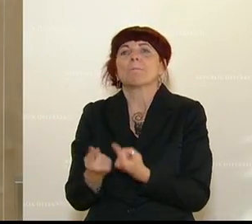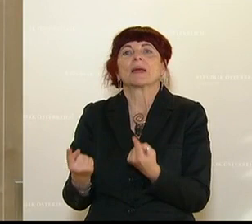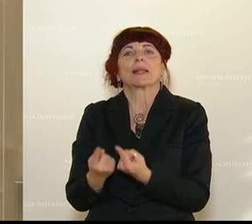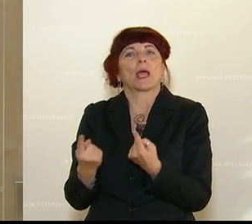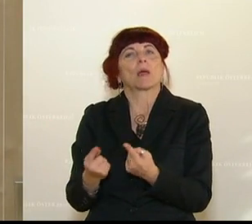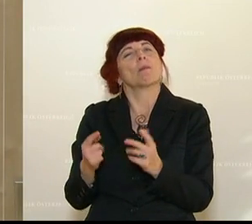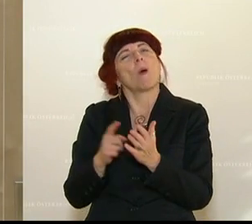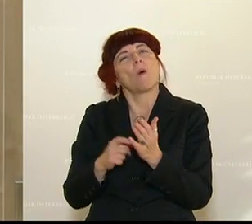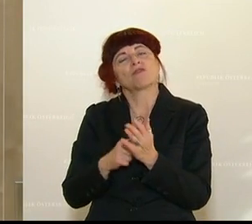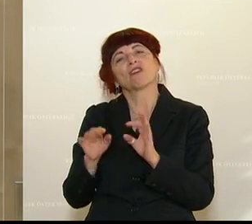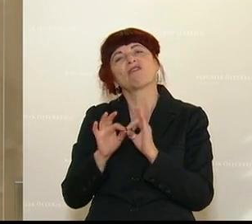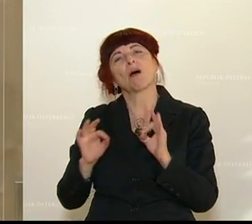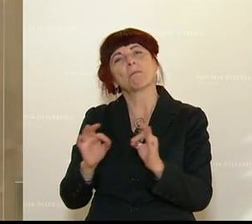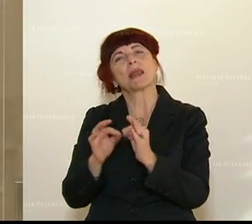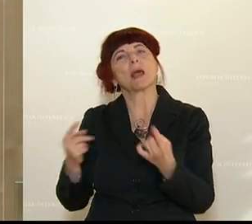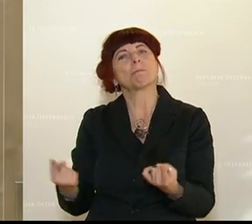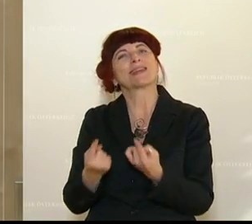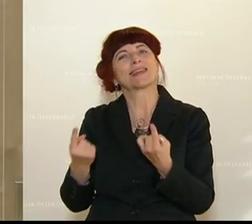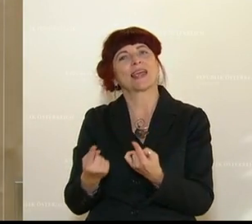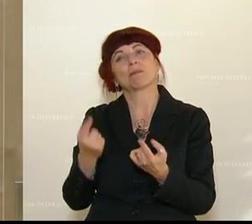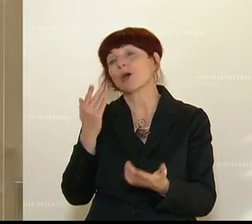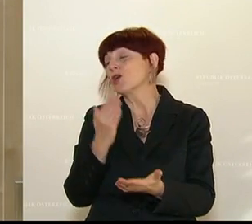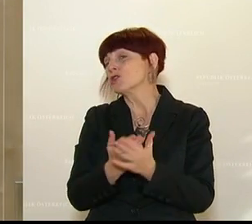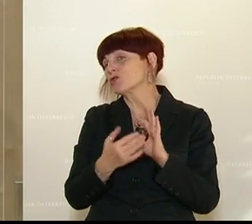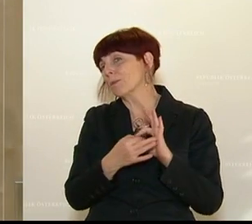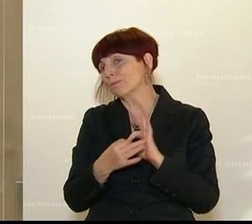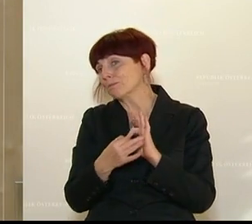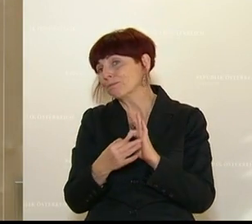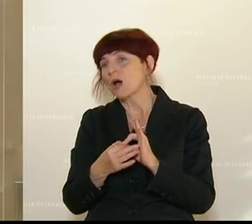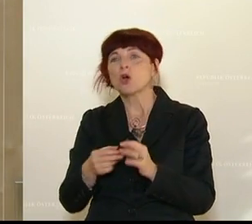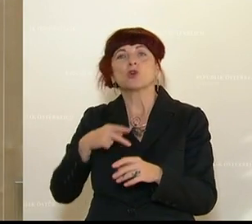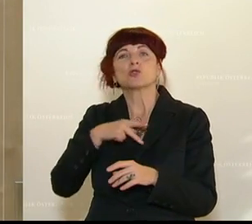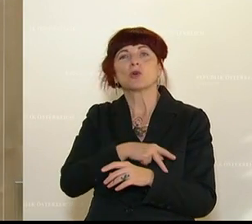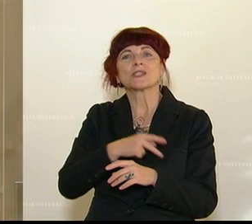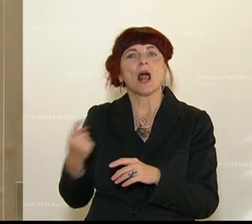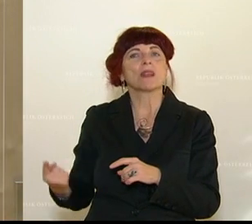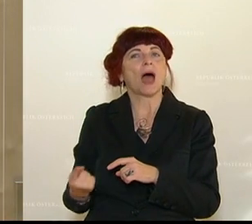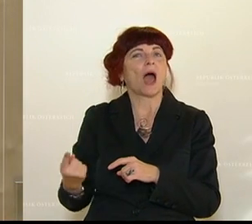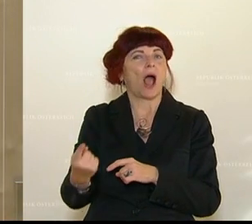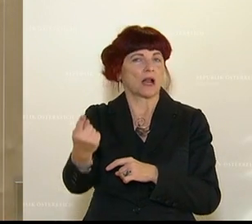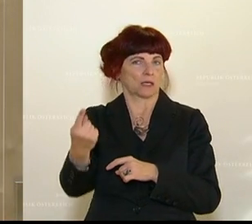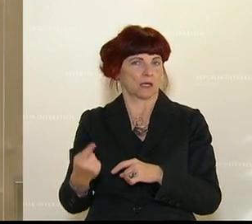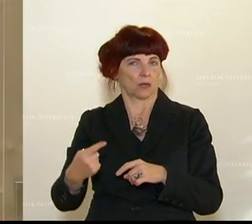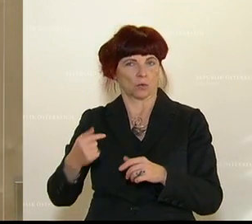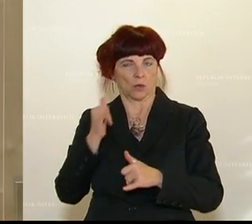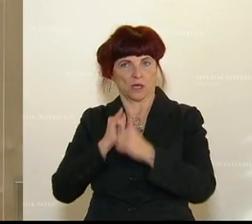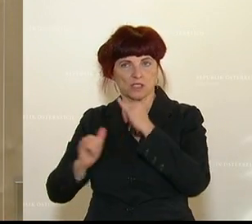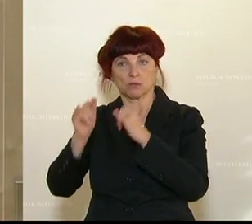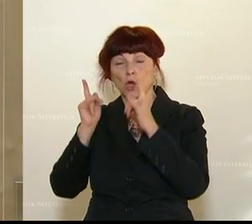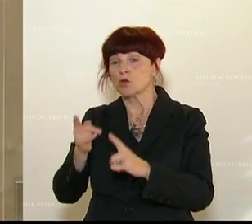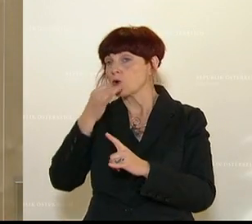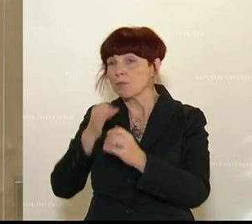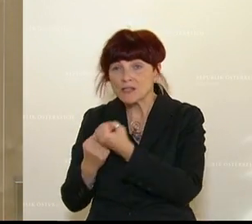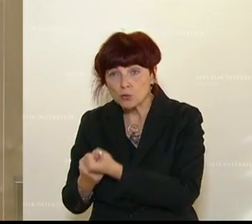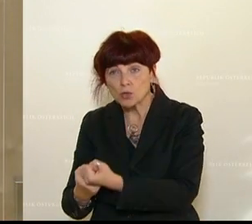Betriebe, die schon in die Richtung sozialen, nachhaltigen Tourismus gehen, dass wir sie besser unterstützen, dass wir auch Fairness in der Branche